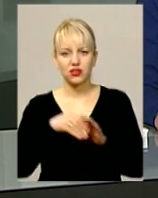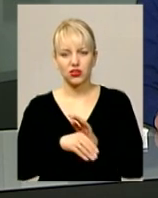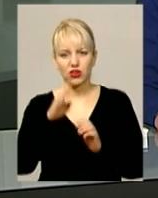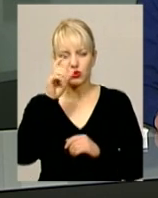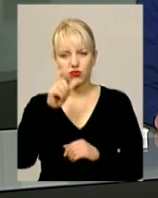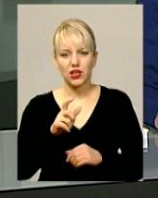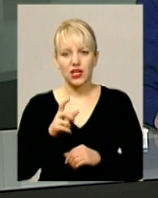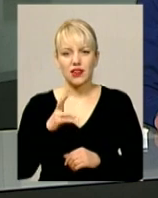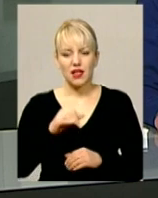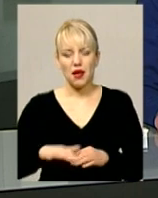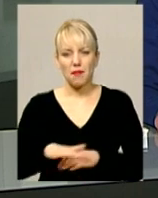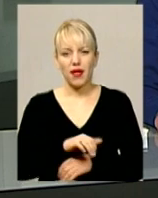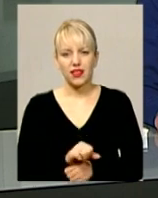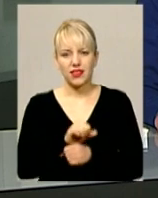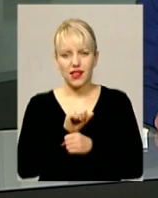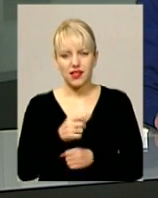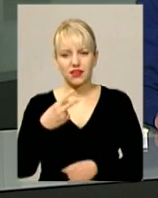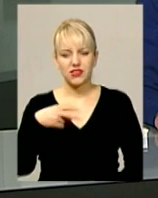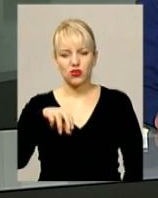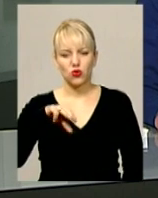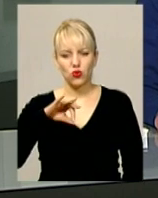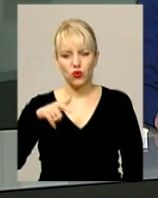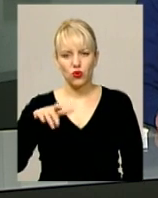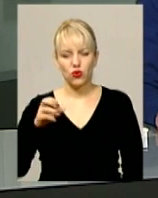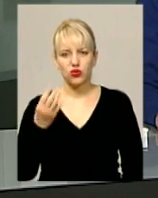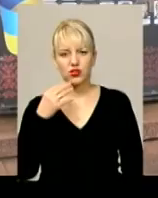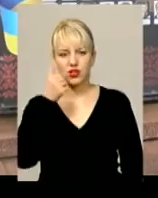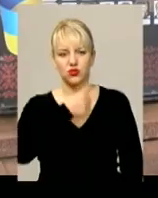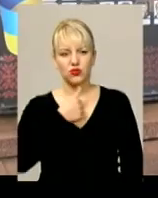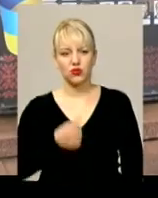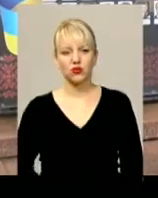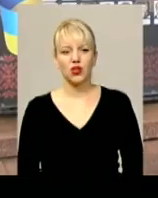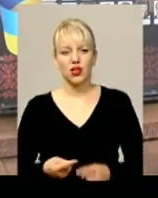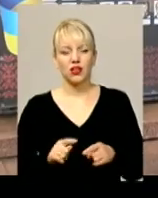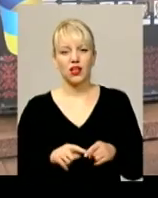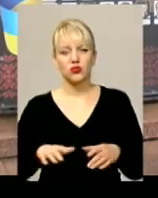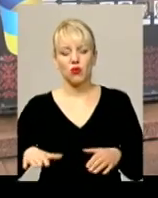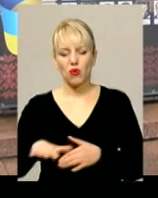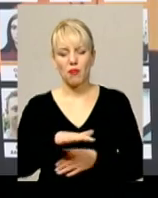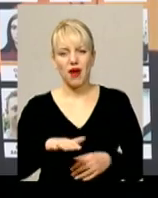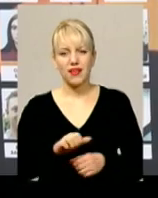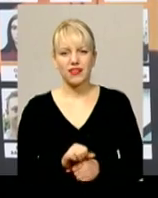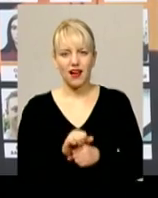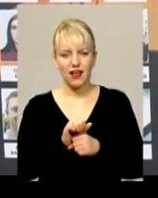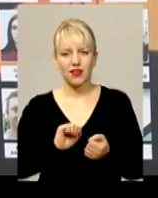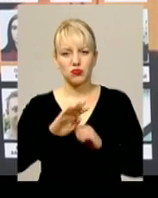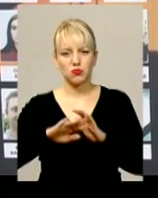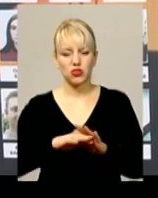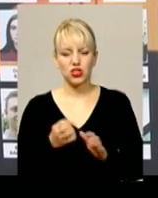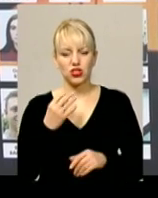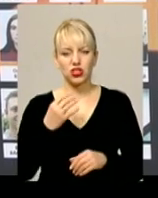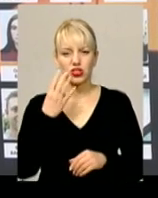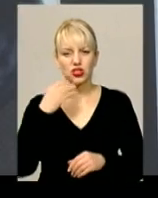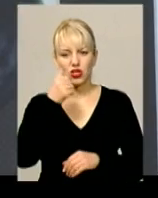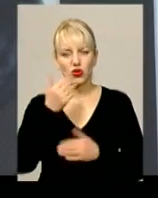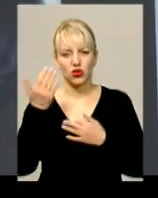Києві 20 лютого 2014 року. На цьому Майдані в Кам'янці-Подільському чотири роки тому збиралося